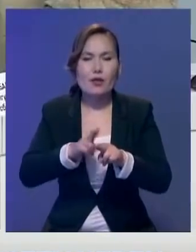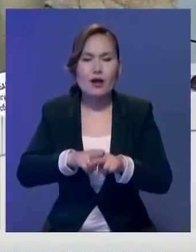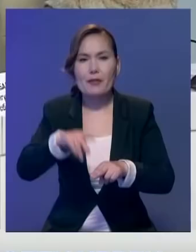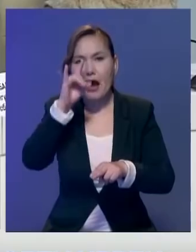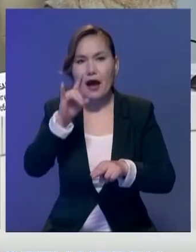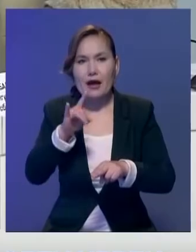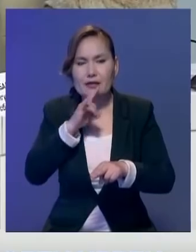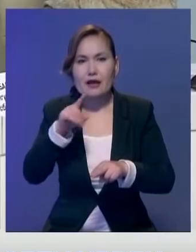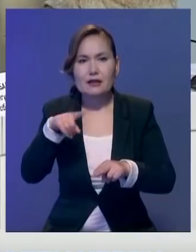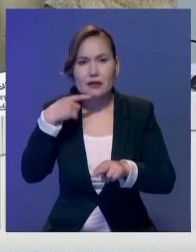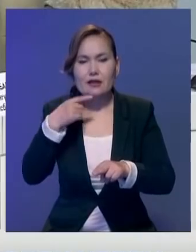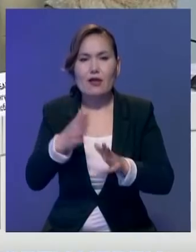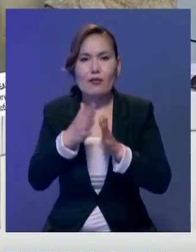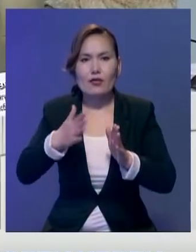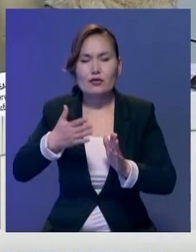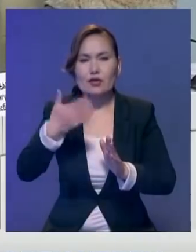ескерілеттеп сендерді.